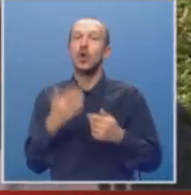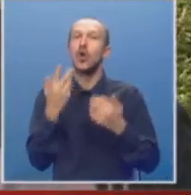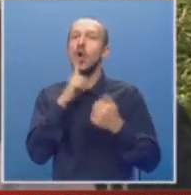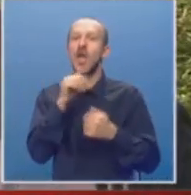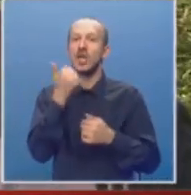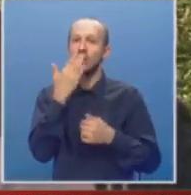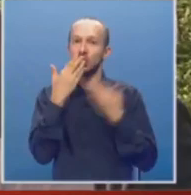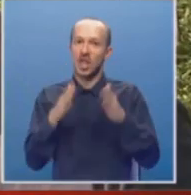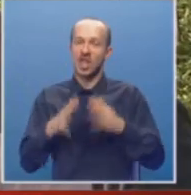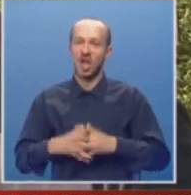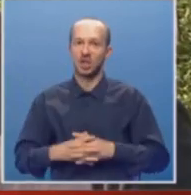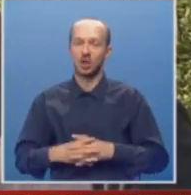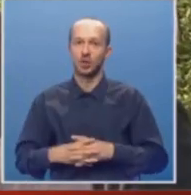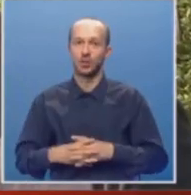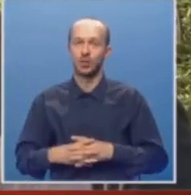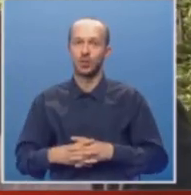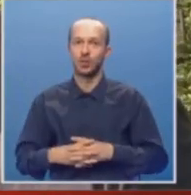štete?